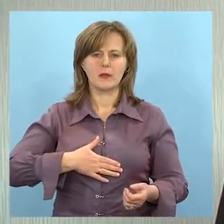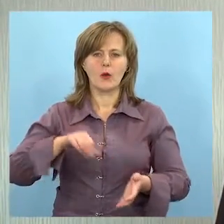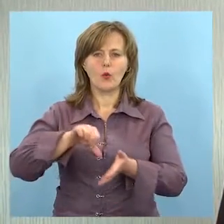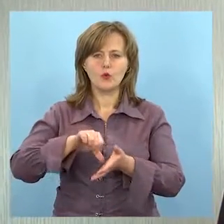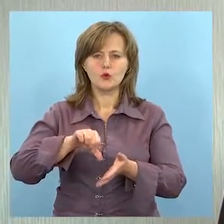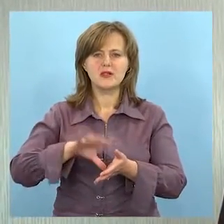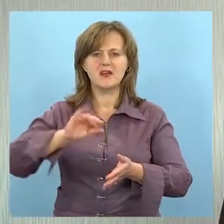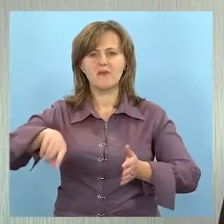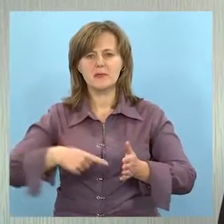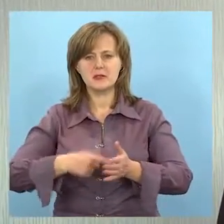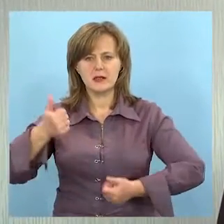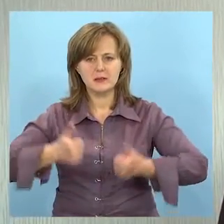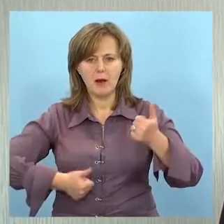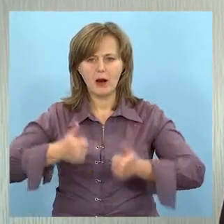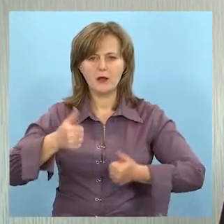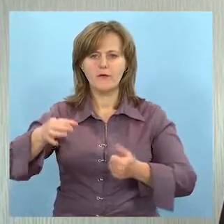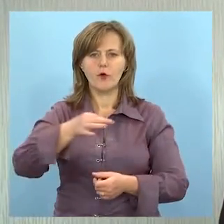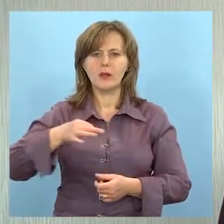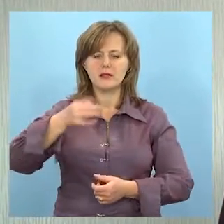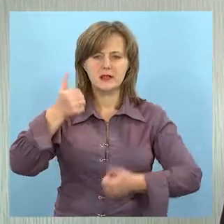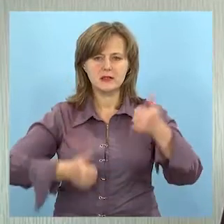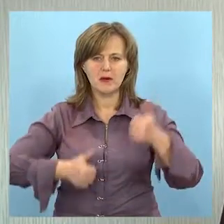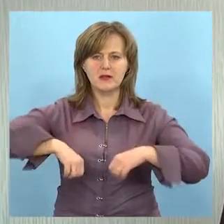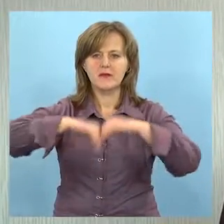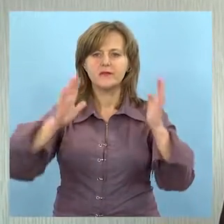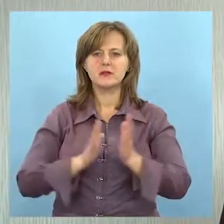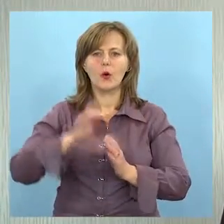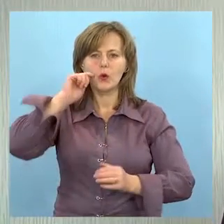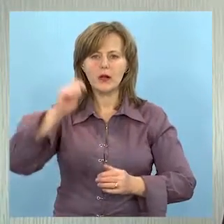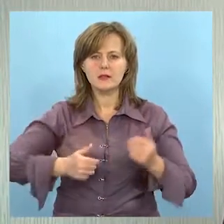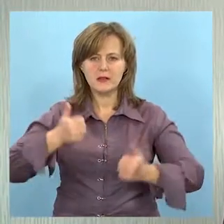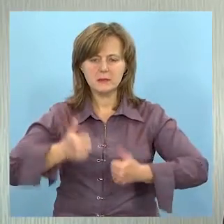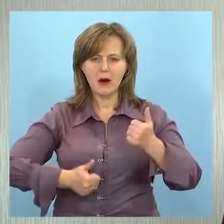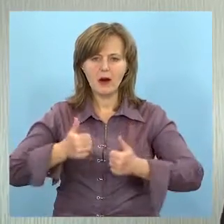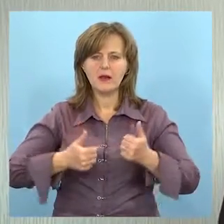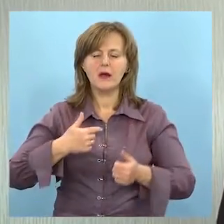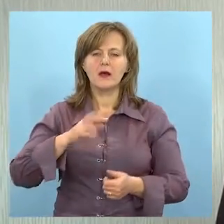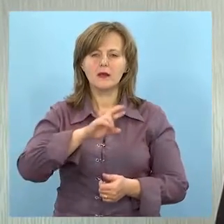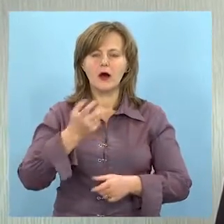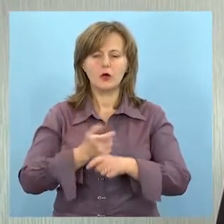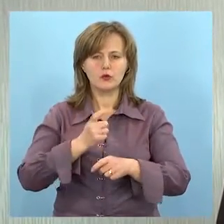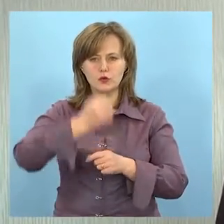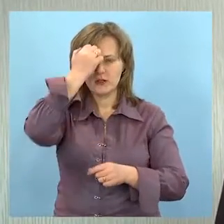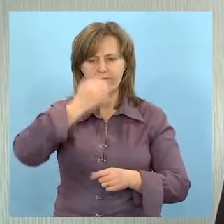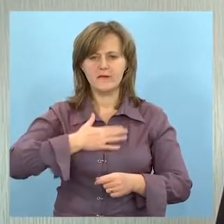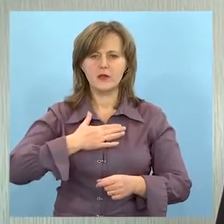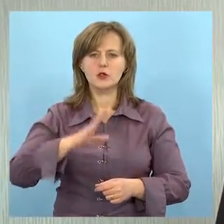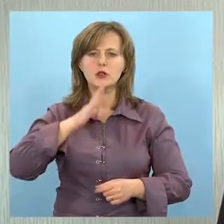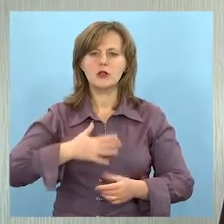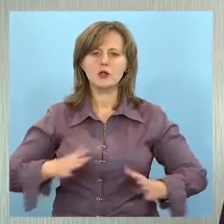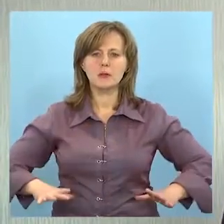участь і в міських змаганнях, обласних змаганнях, всеукраїнських змаганнях. Я дуже вдячна